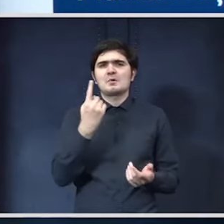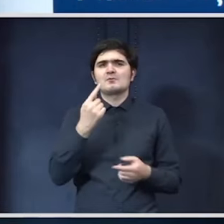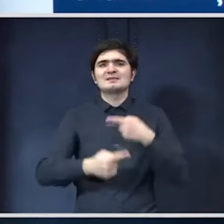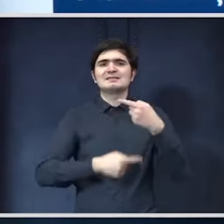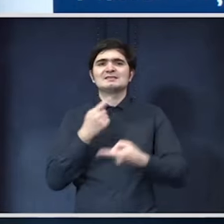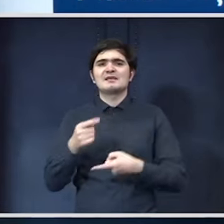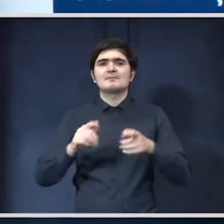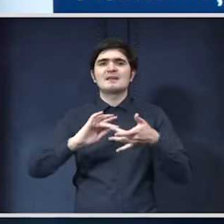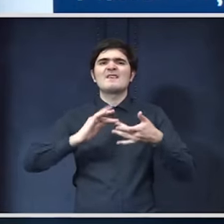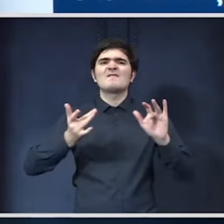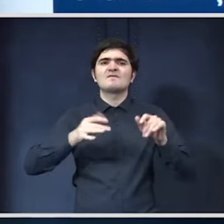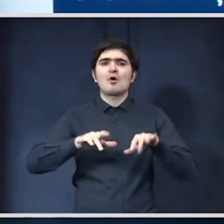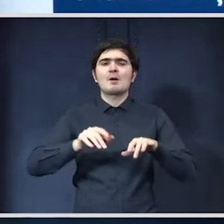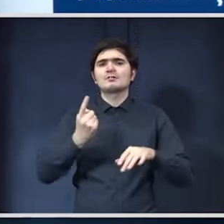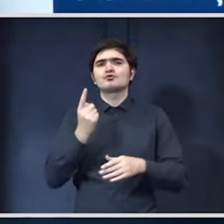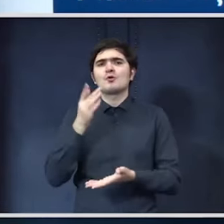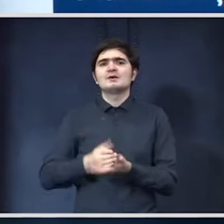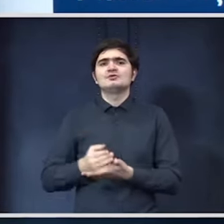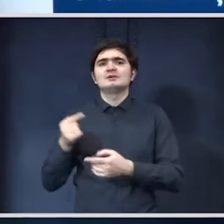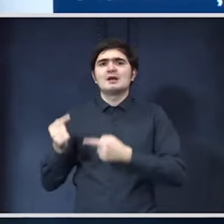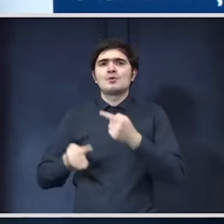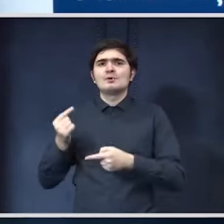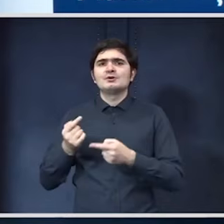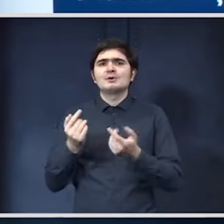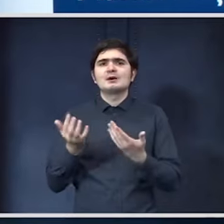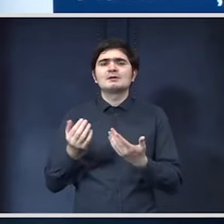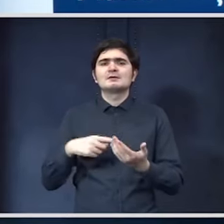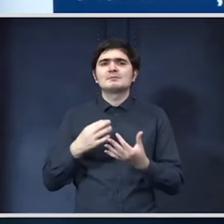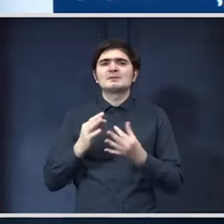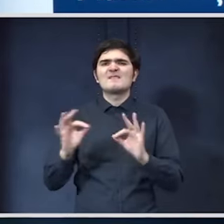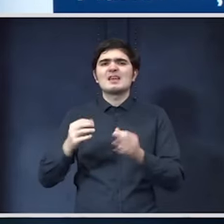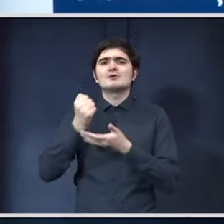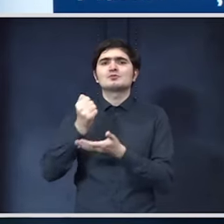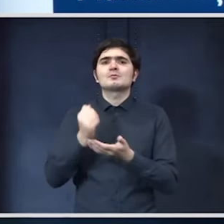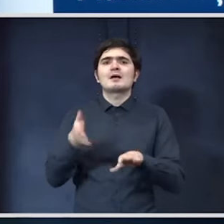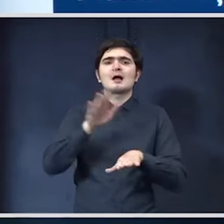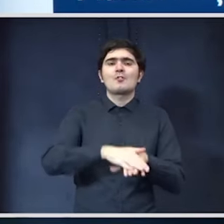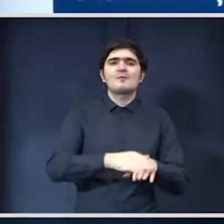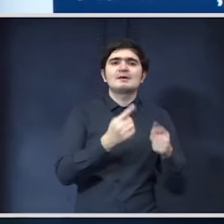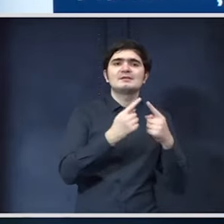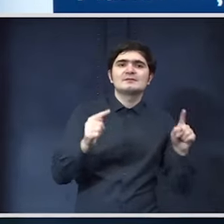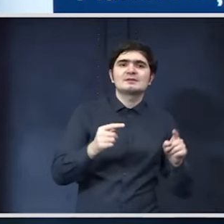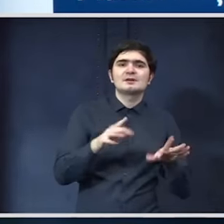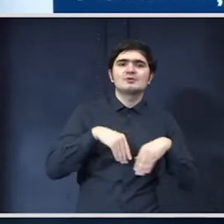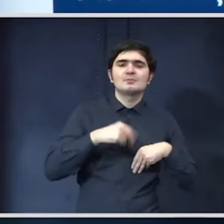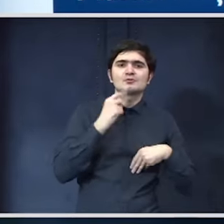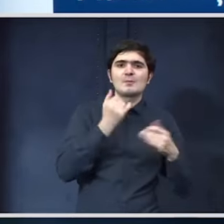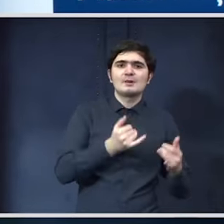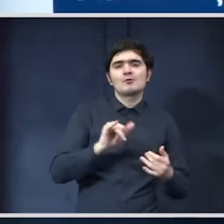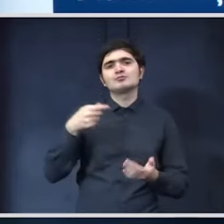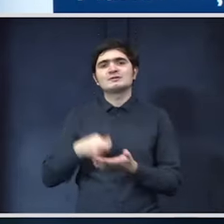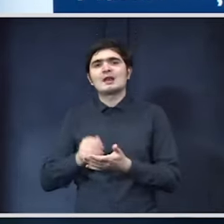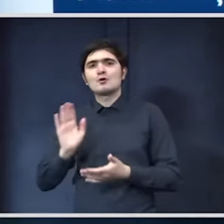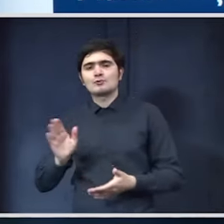informatic și de o decizie politică pe cât să fie suma care să acopre diferența între ce primesc oamenii acum și salariul lor